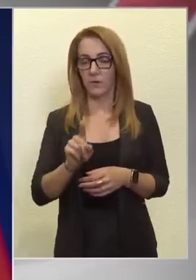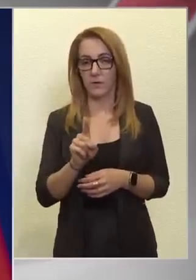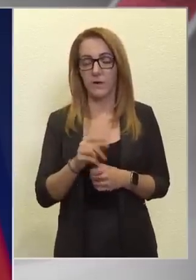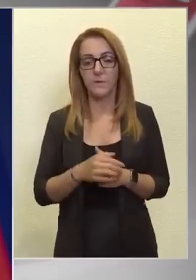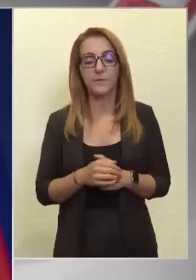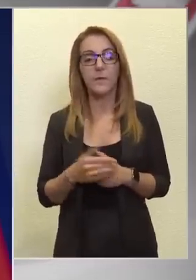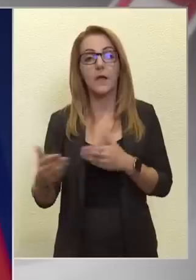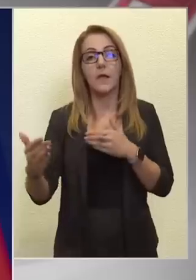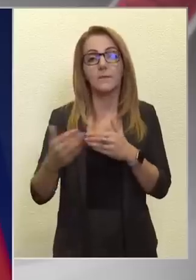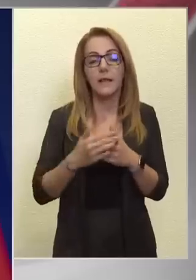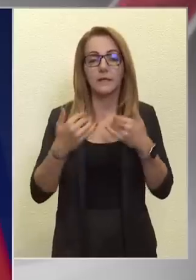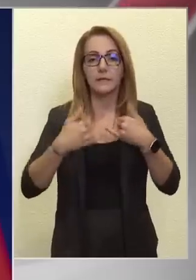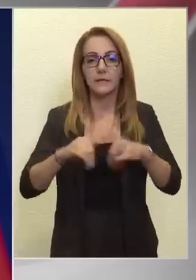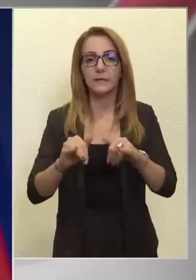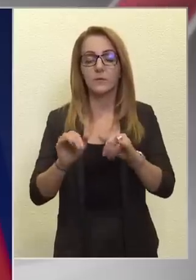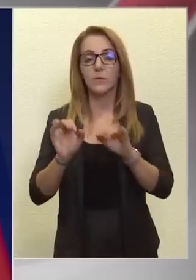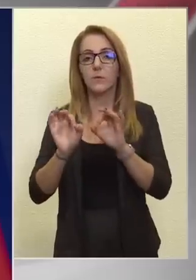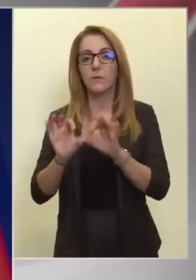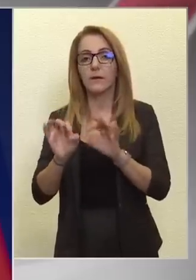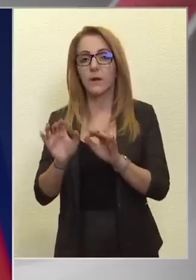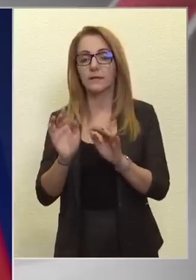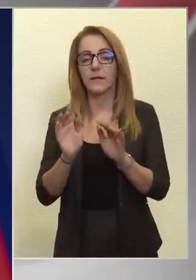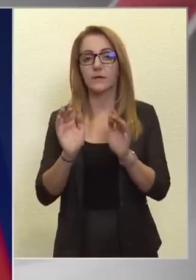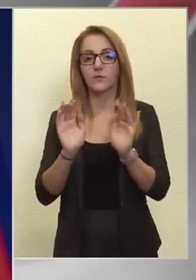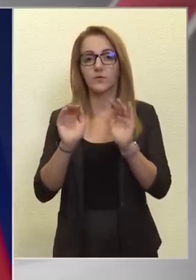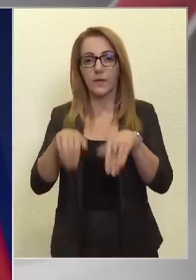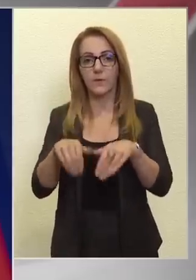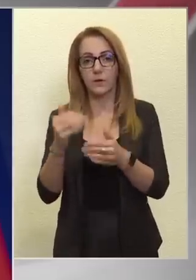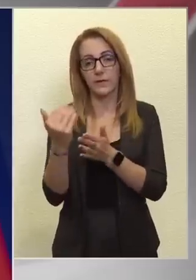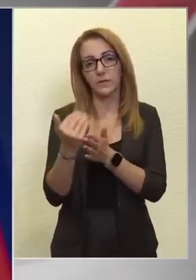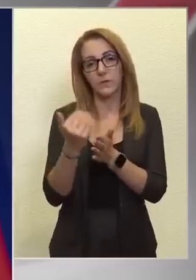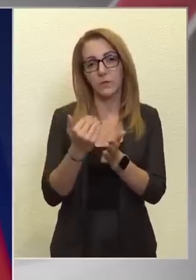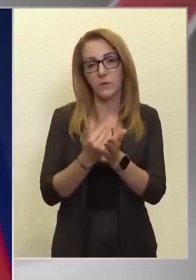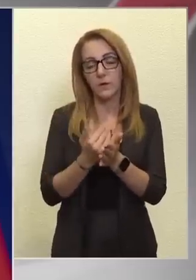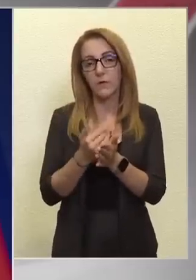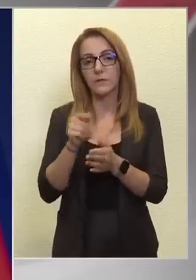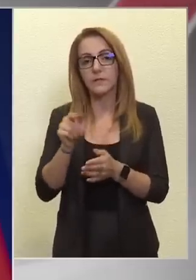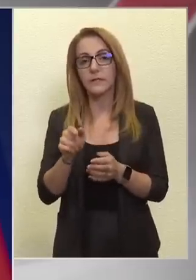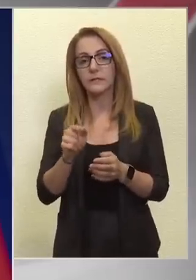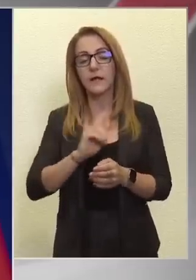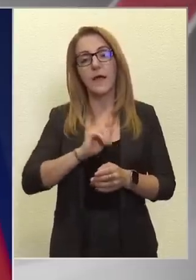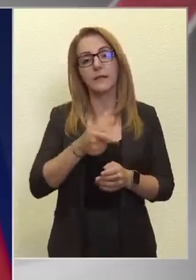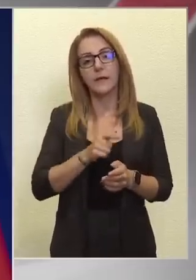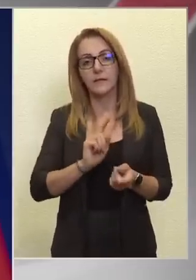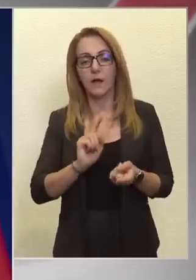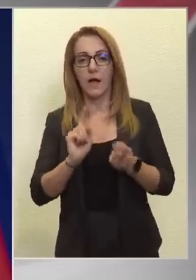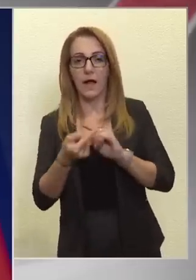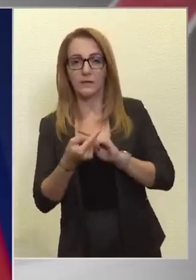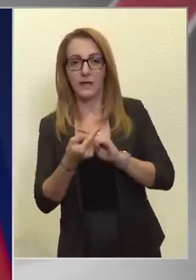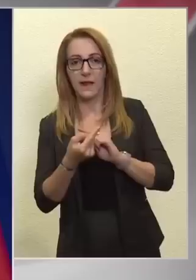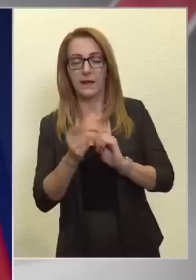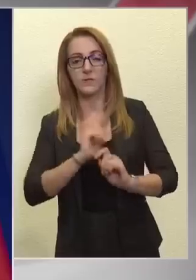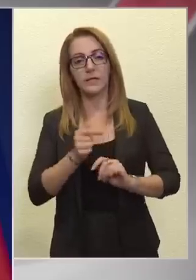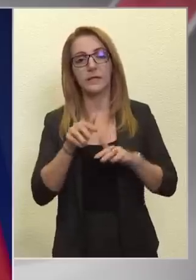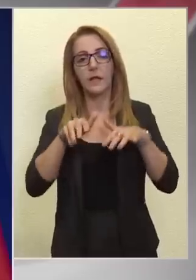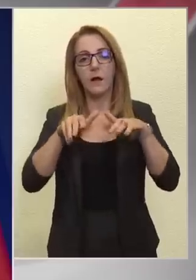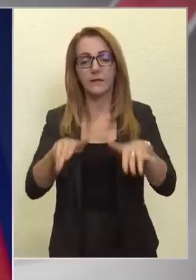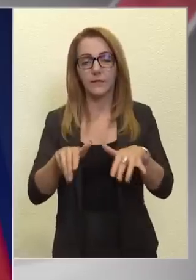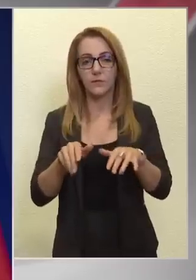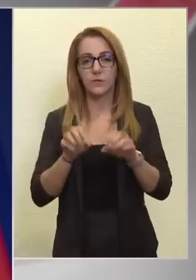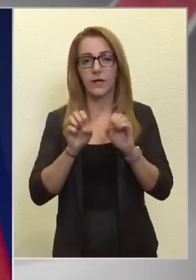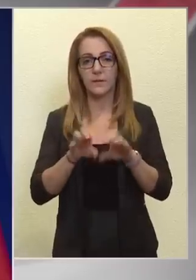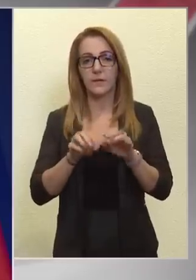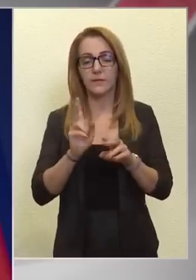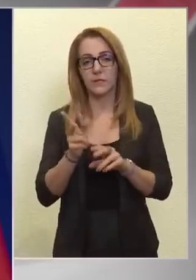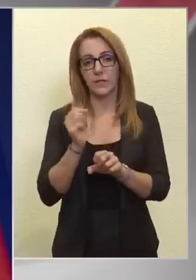Emellett indítunk egy beruházást támogatási programot, hiszen azért itt energiaátállás, energiahatékonysági beruházásokat kell végezni.